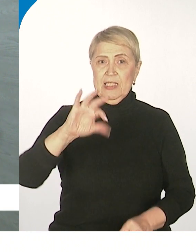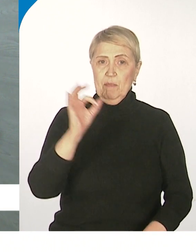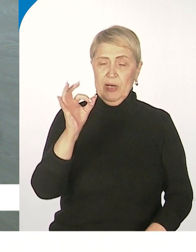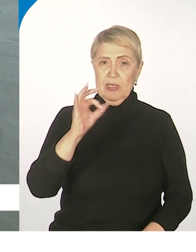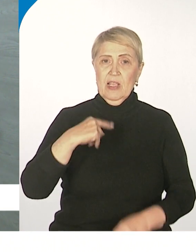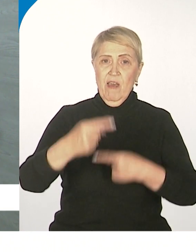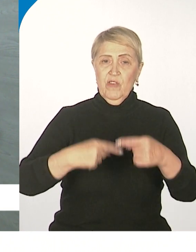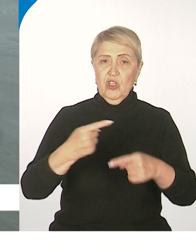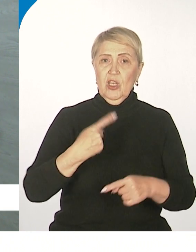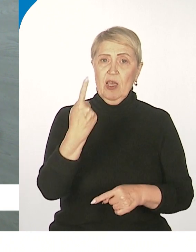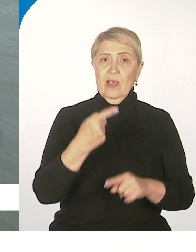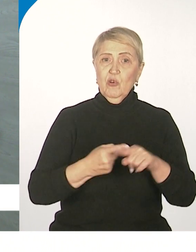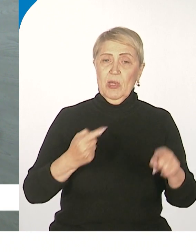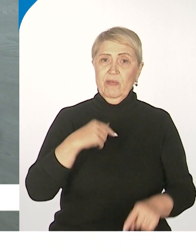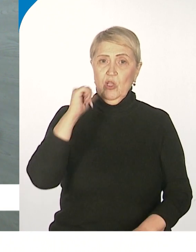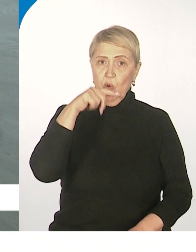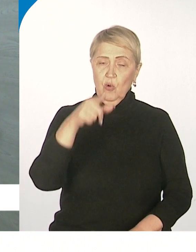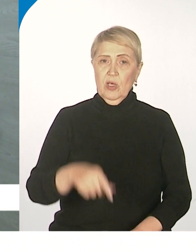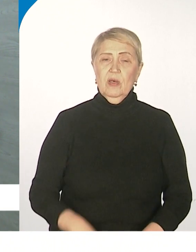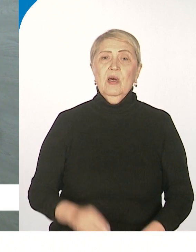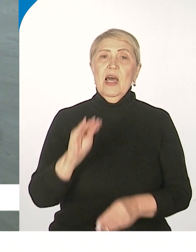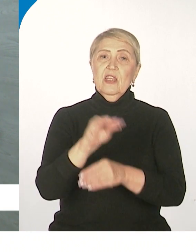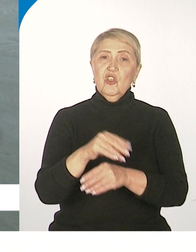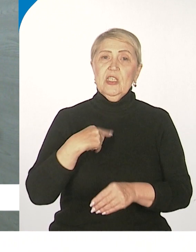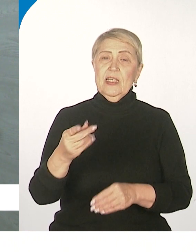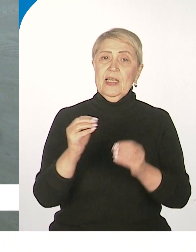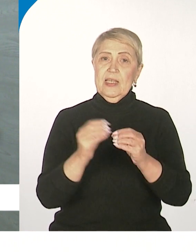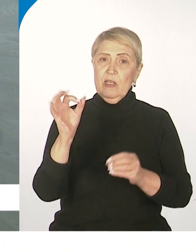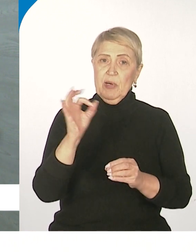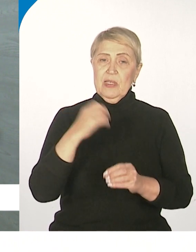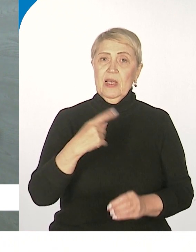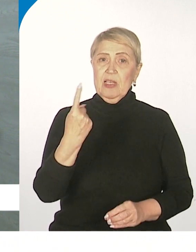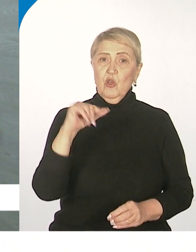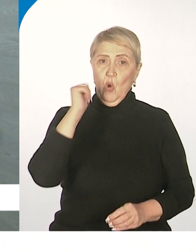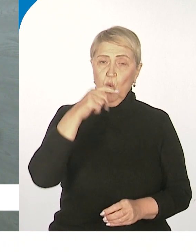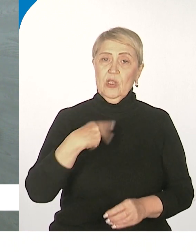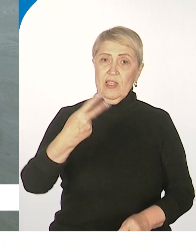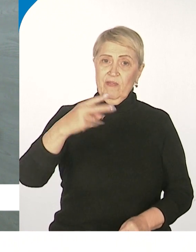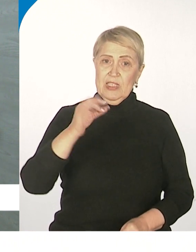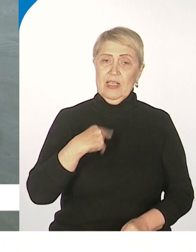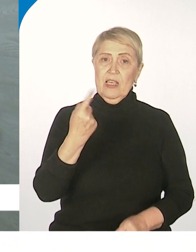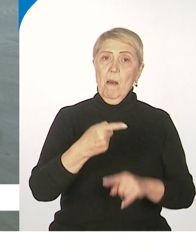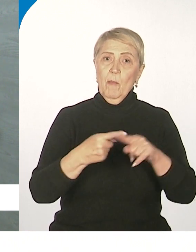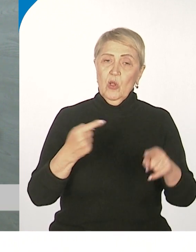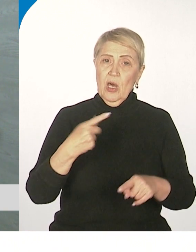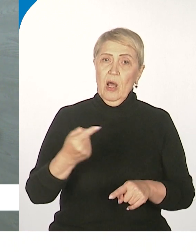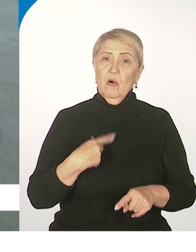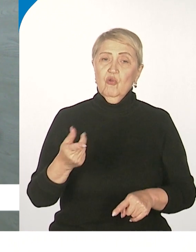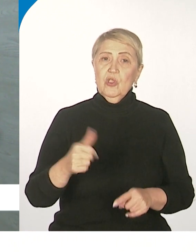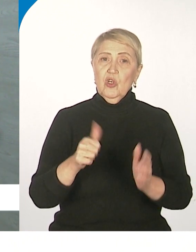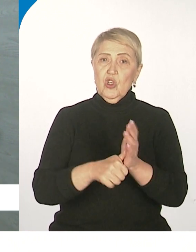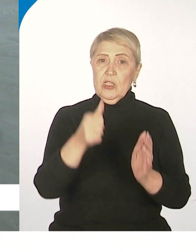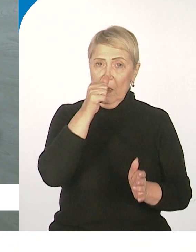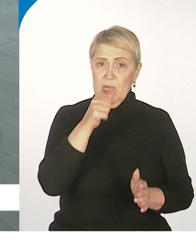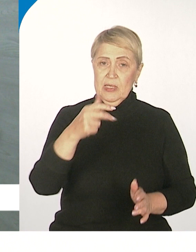полутора лет. За первые полгода начисляется 10%, за год работы 20% и за полтора года 30%. Соответственно, если у